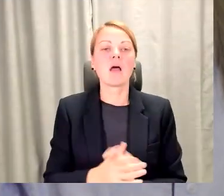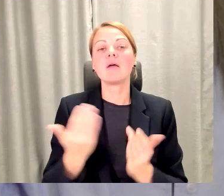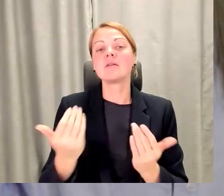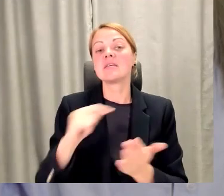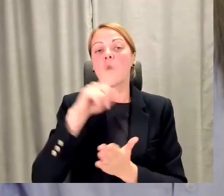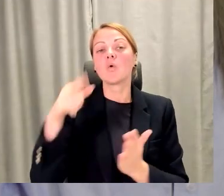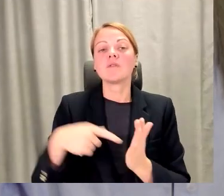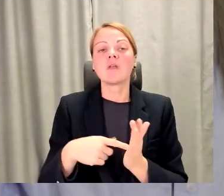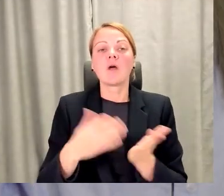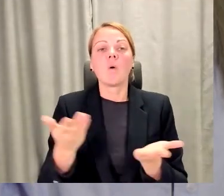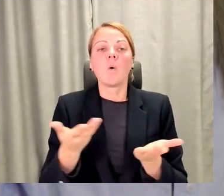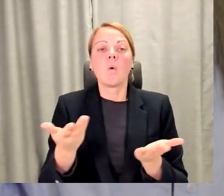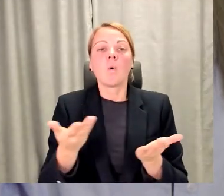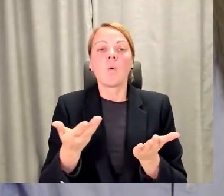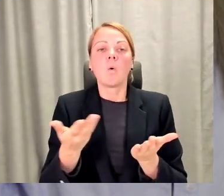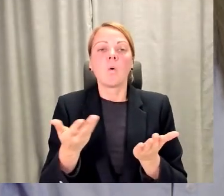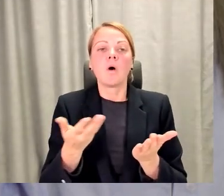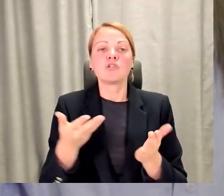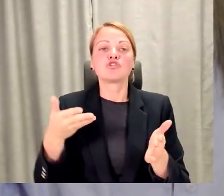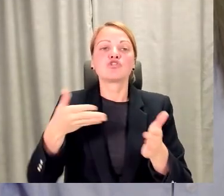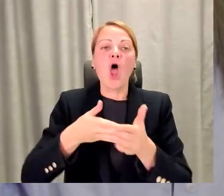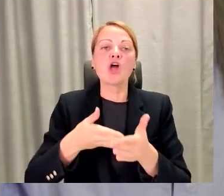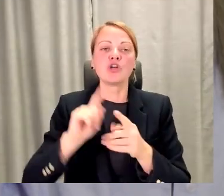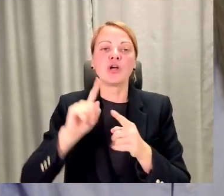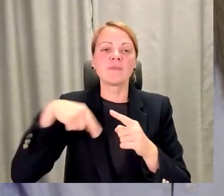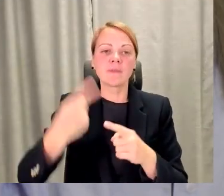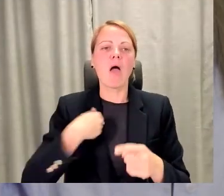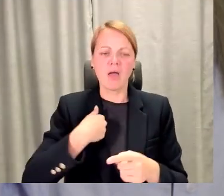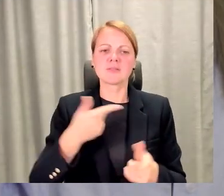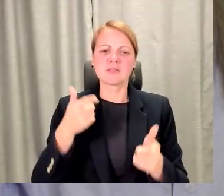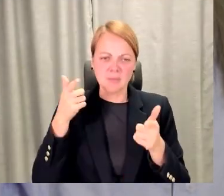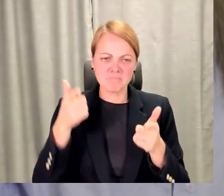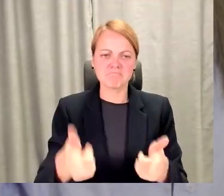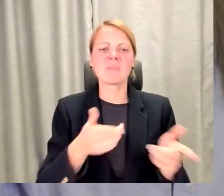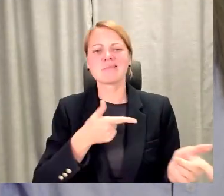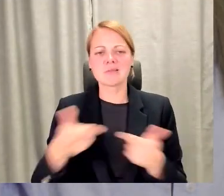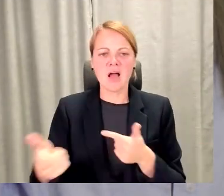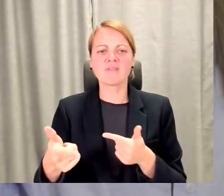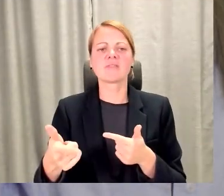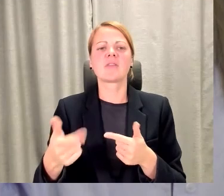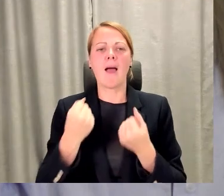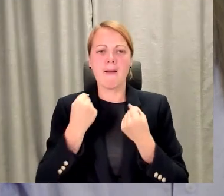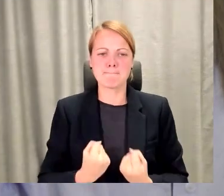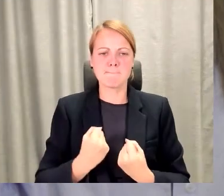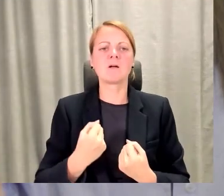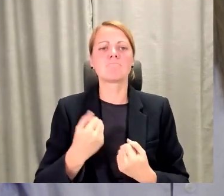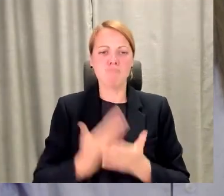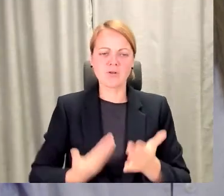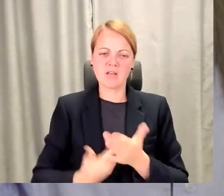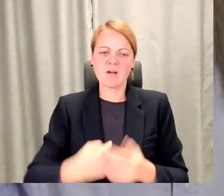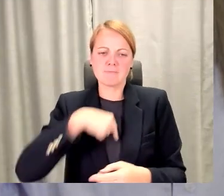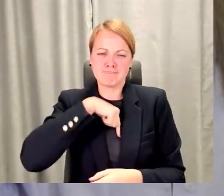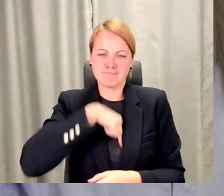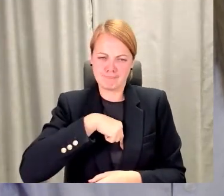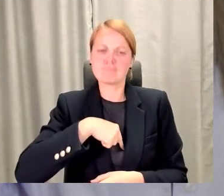nākamie šķērši? Mēs tā kā esam jau gatavi, mēs esam nobrieduši, mēs esam nomotivējušies sevī, mēs esam atraduši